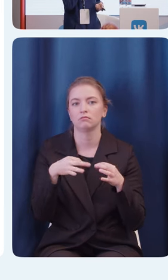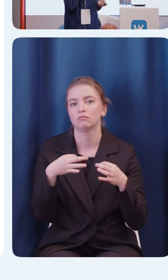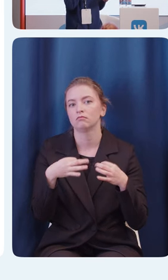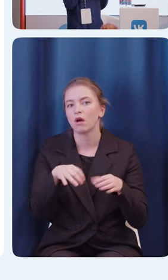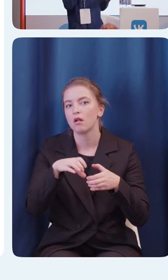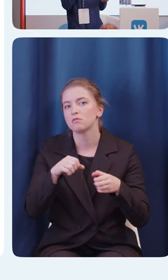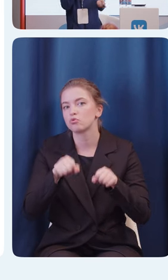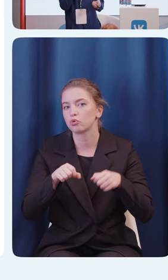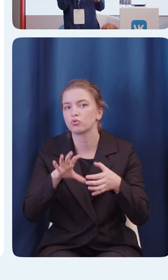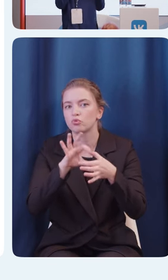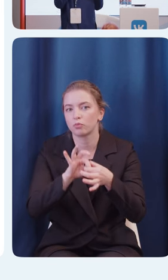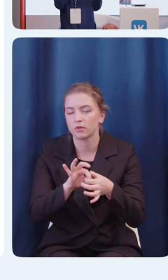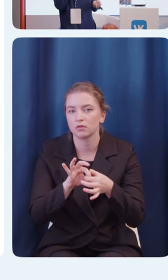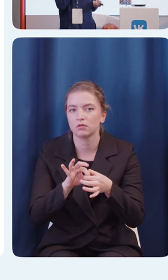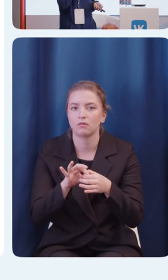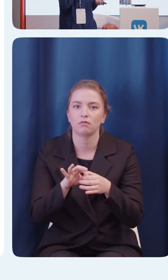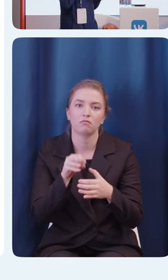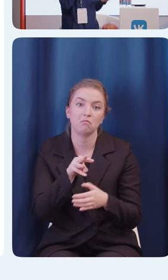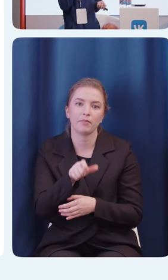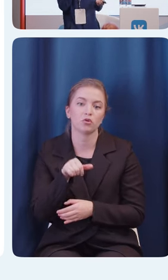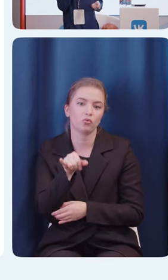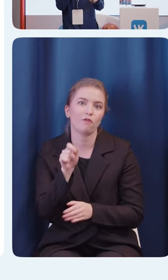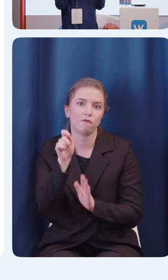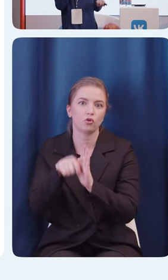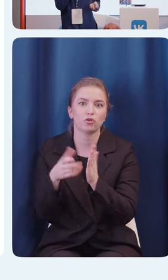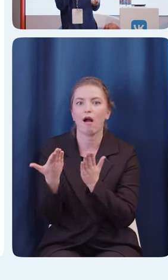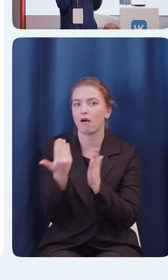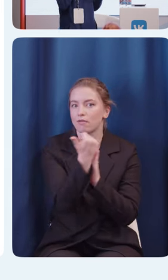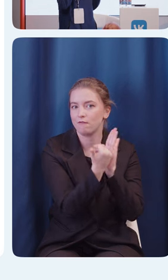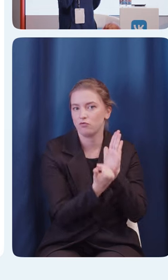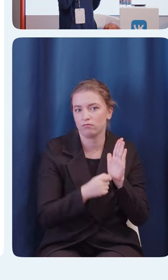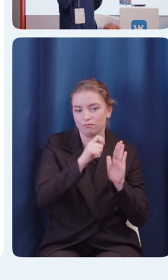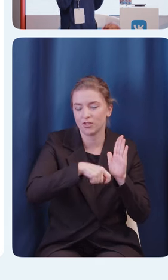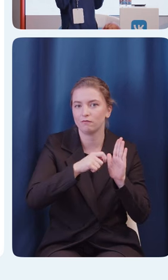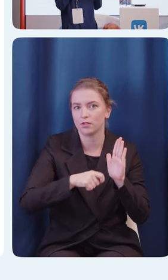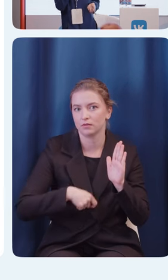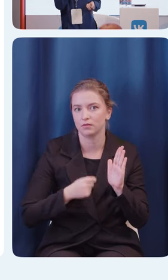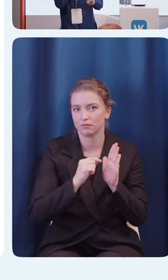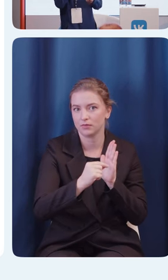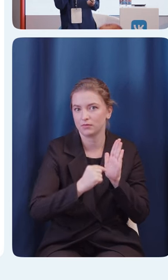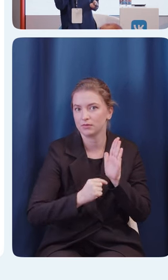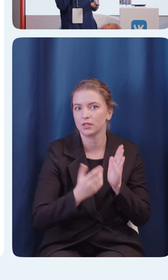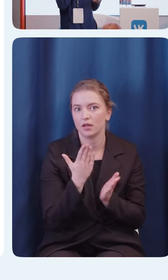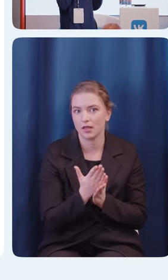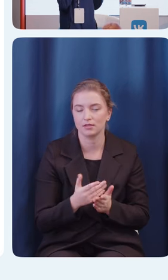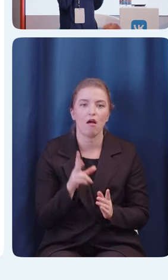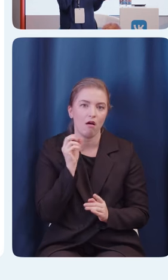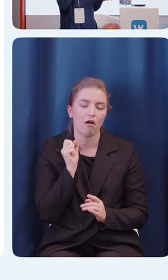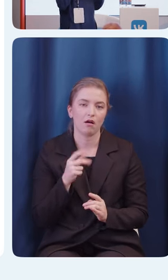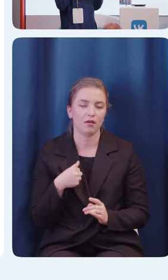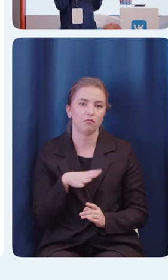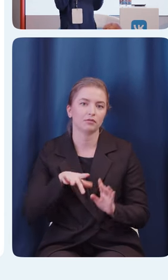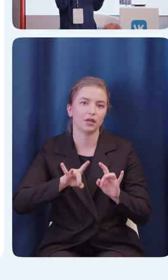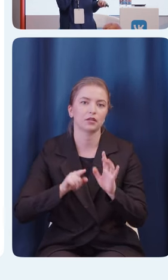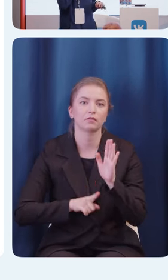моменте. То есть у них включена одна из фич доступности. Как об этом уже говорилось в начале. И даже